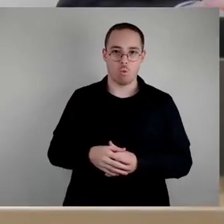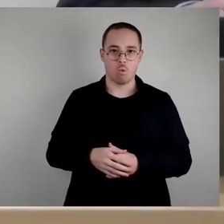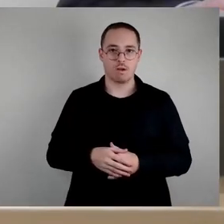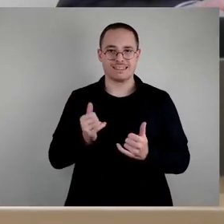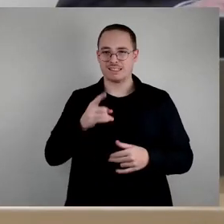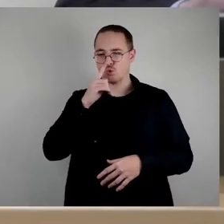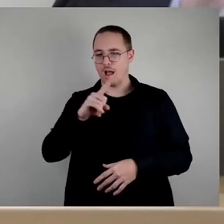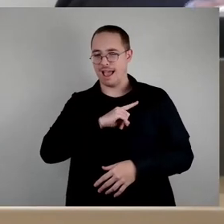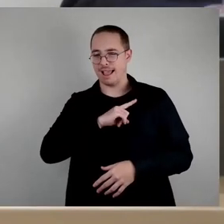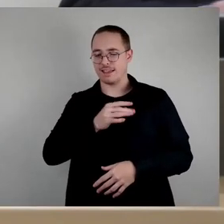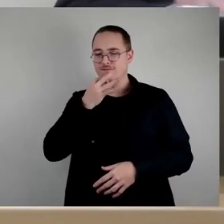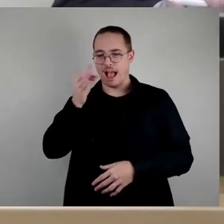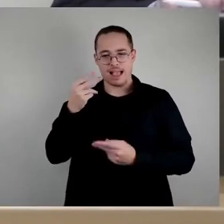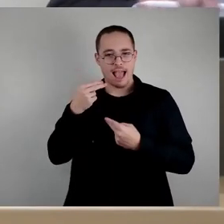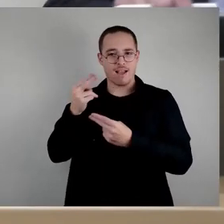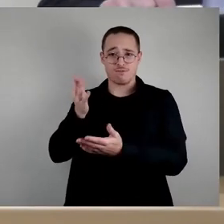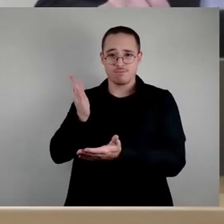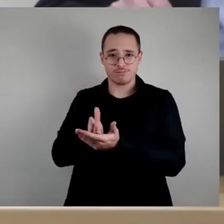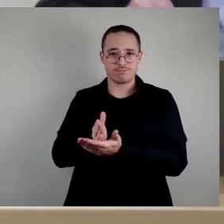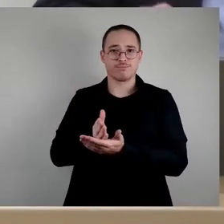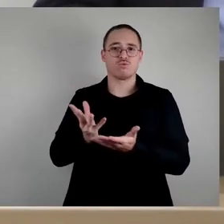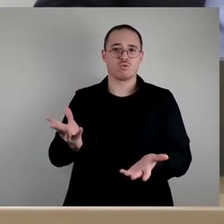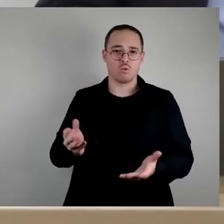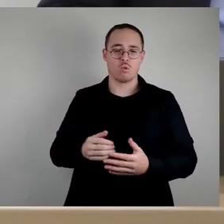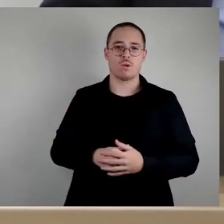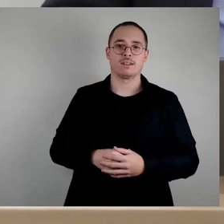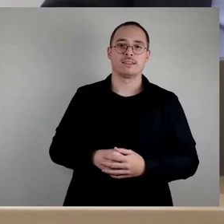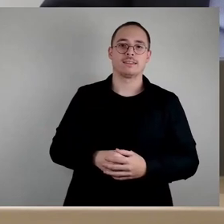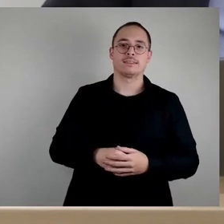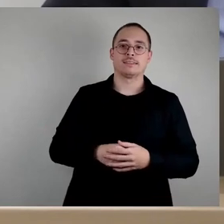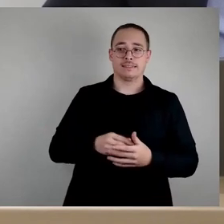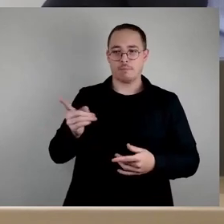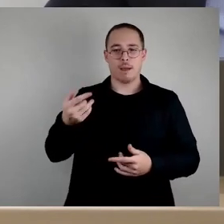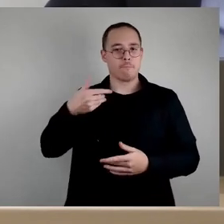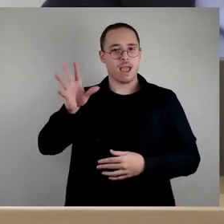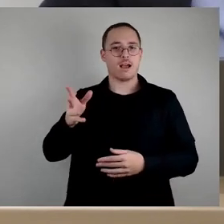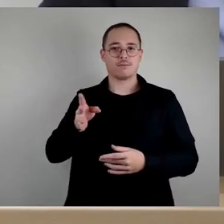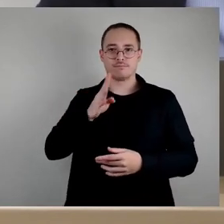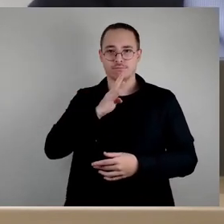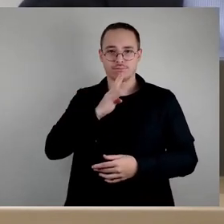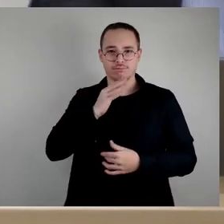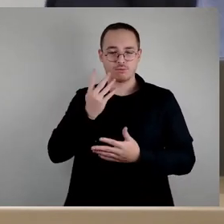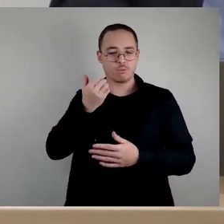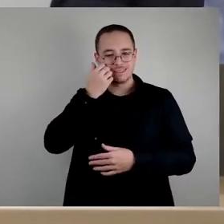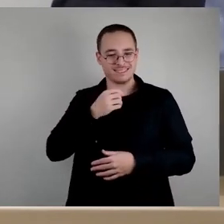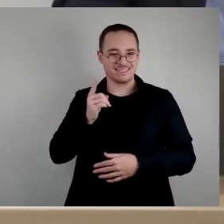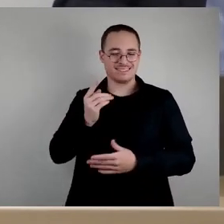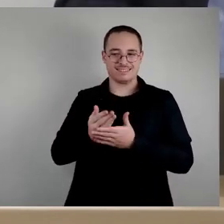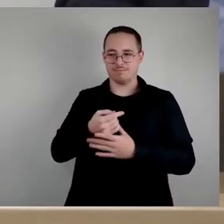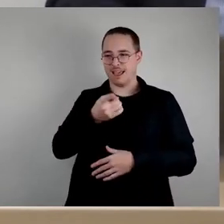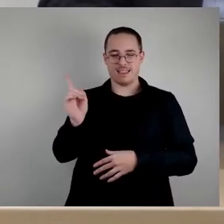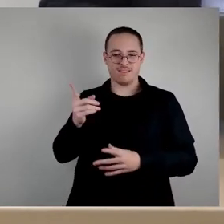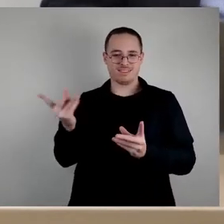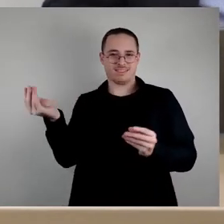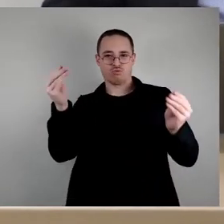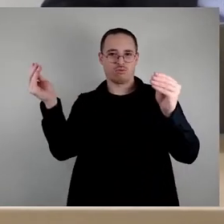und auch jetzt notwendig, dann auch weitere Seitbemerkungen dann auch sein zu lassen. sollten wir uns auch selber ja disziplinieren. Wir kämen jetzt